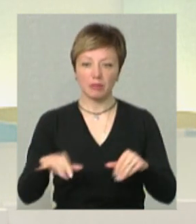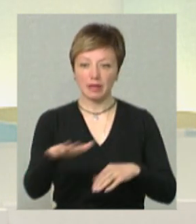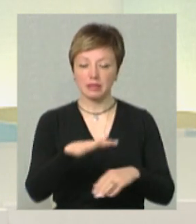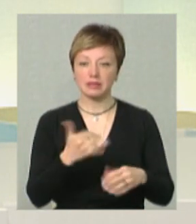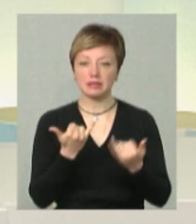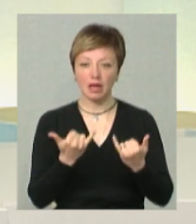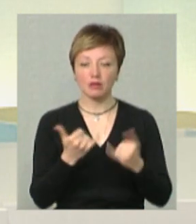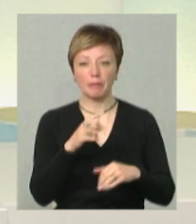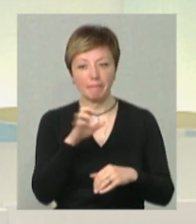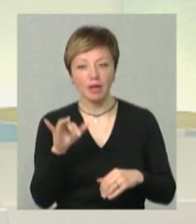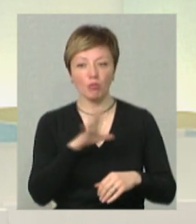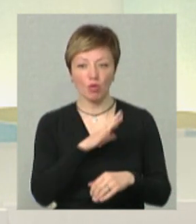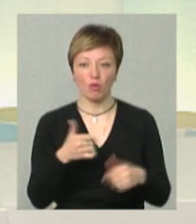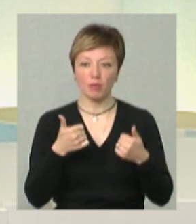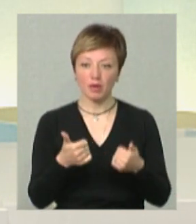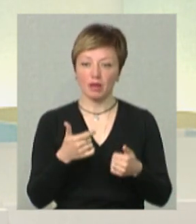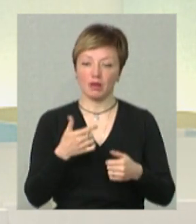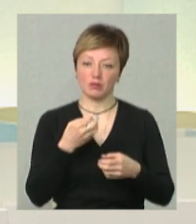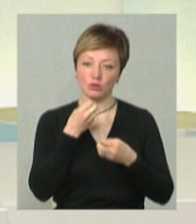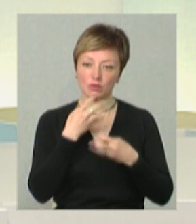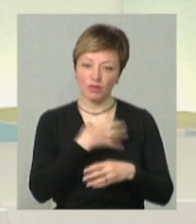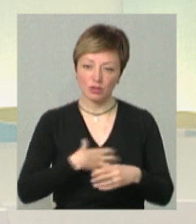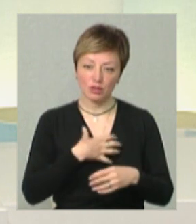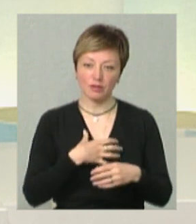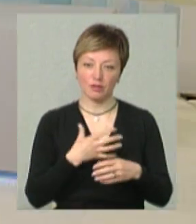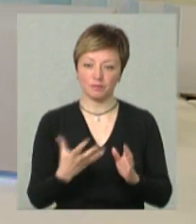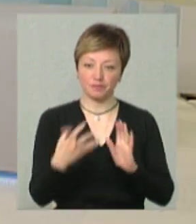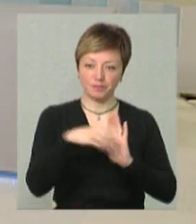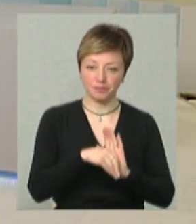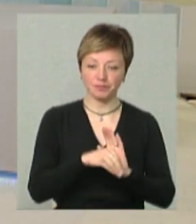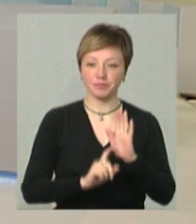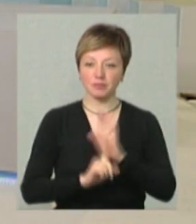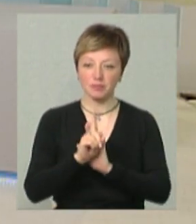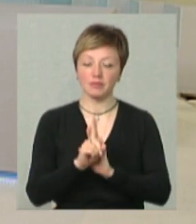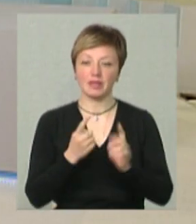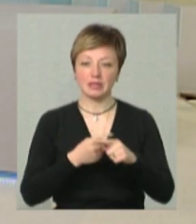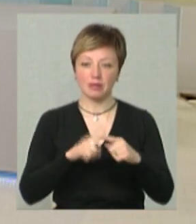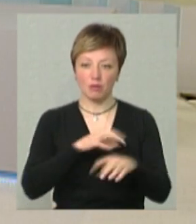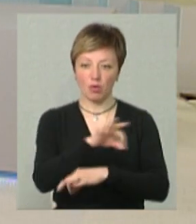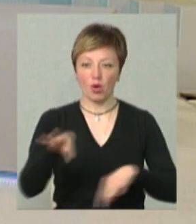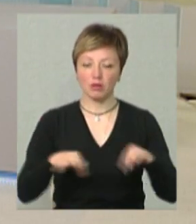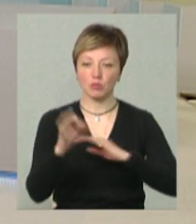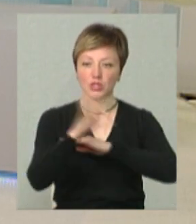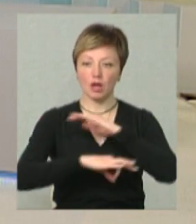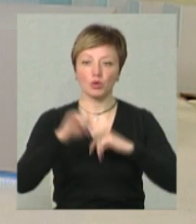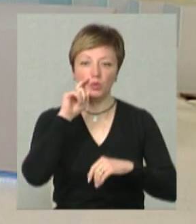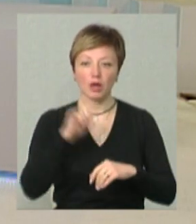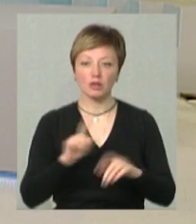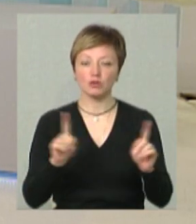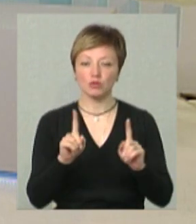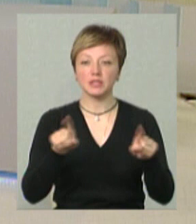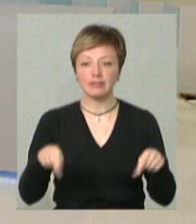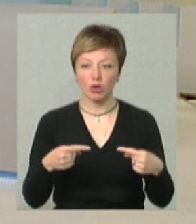було би актуально під'єднати інфраструктуру і запустити все-таки цей проєкт по Західній Україні для того, щоб